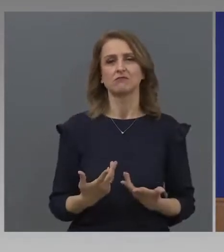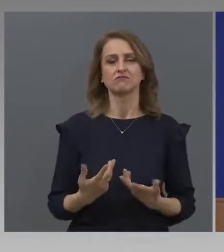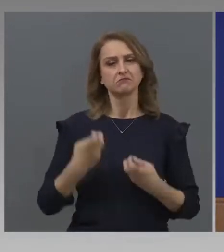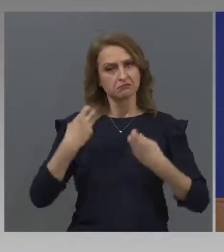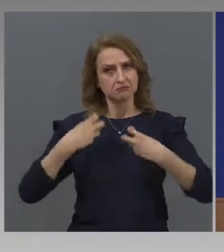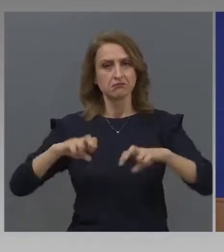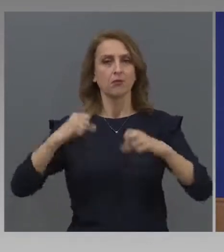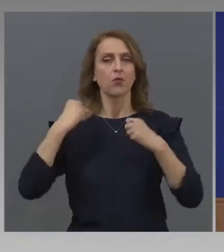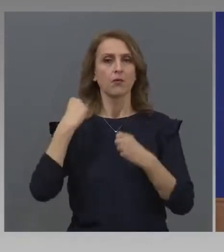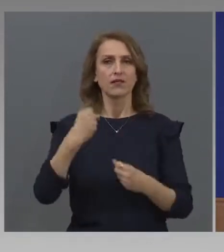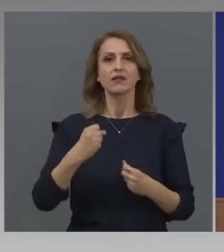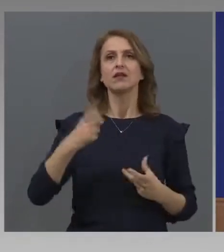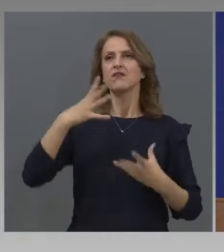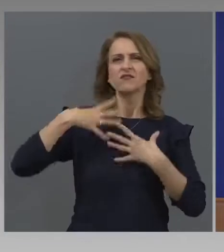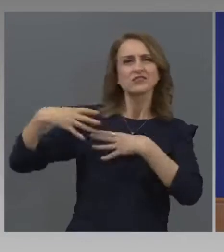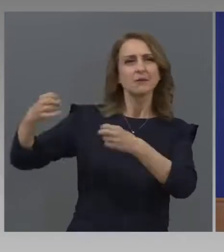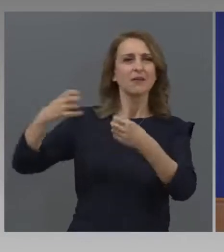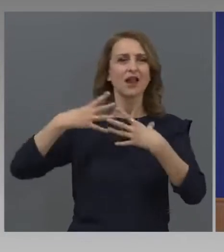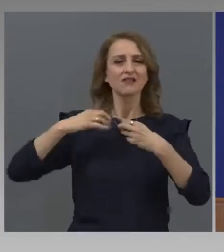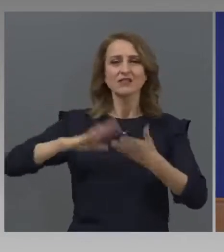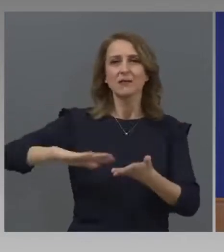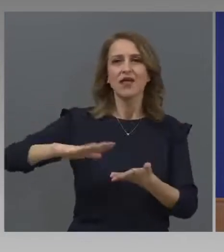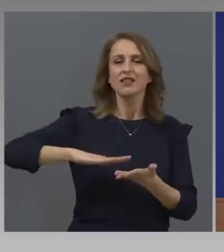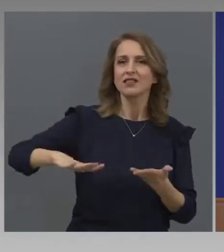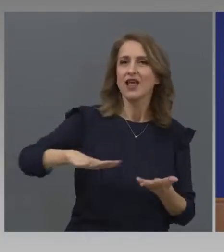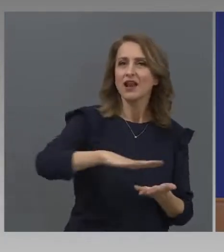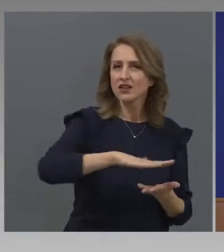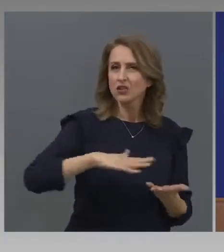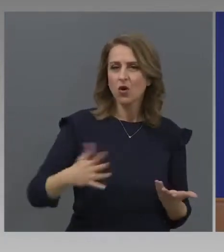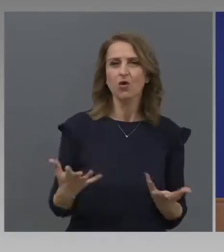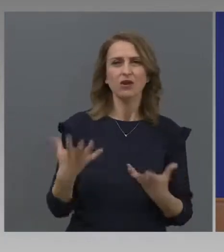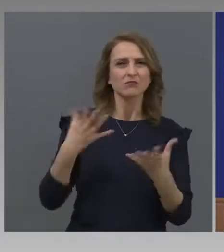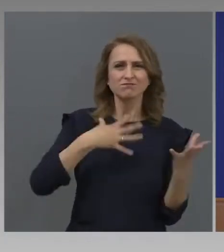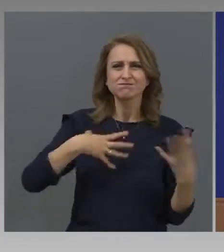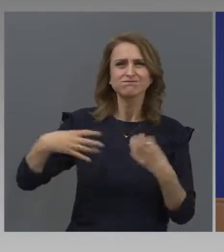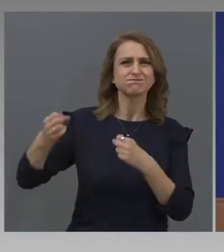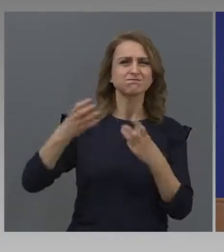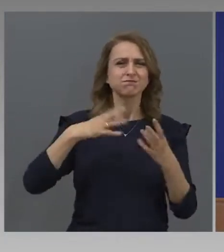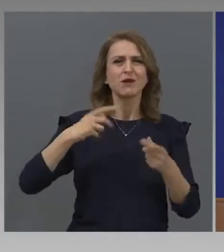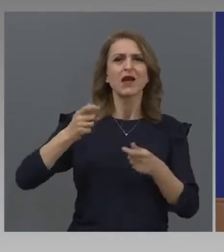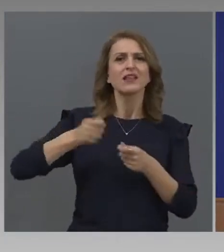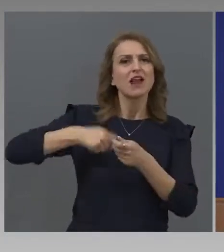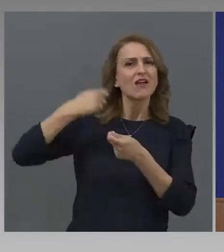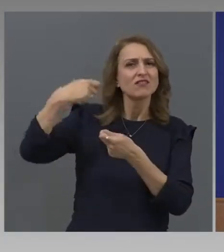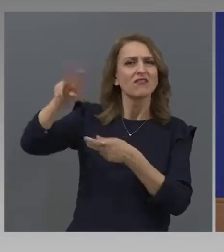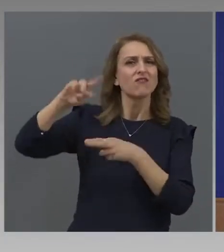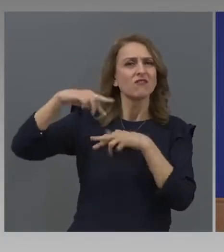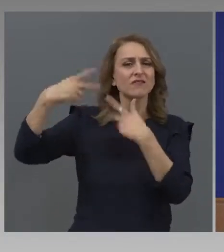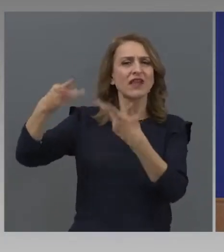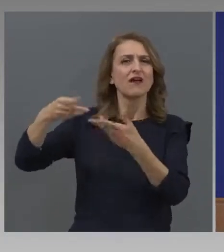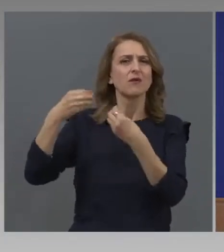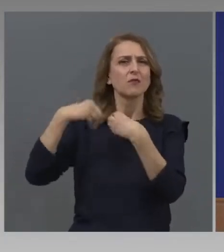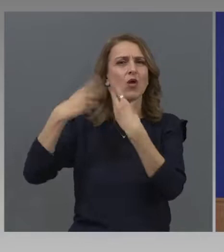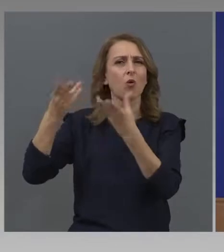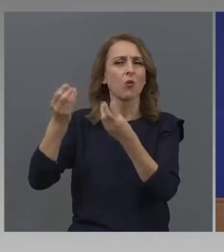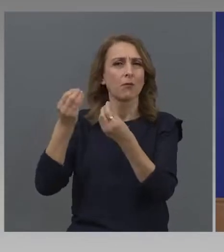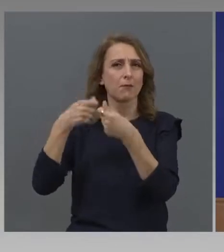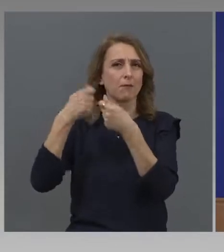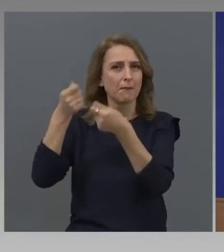Взимали се и всичко. Имала е репарации, което е плащала с цялото си замеделие.